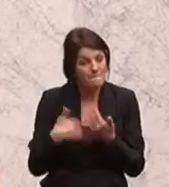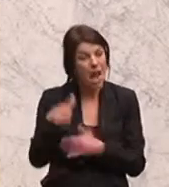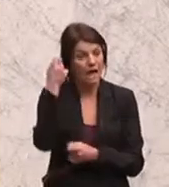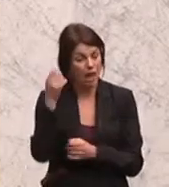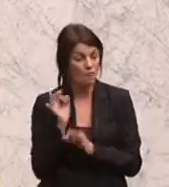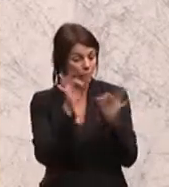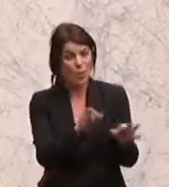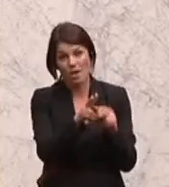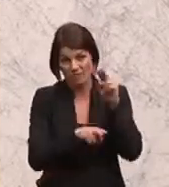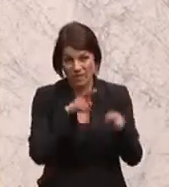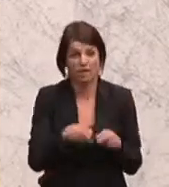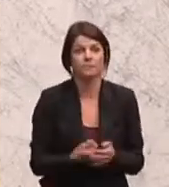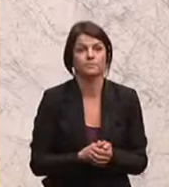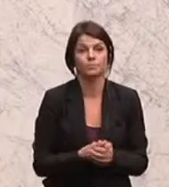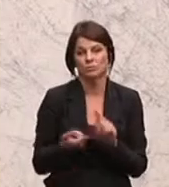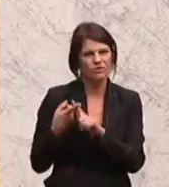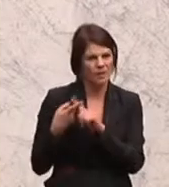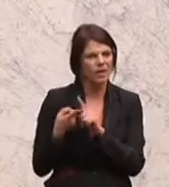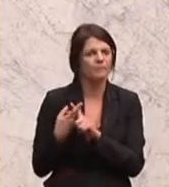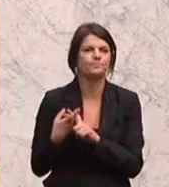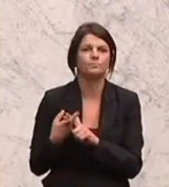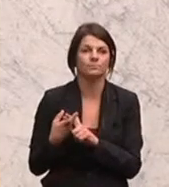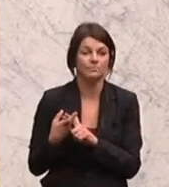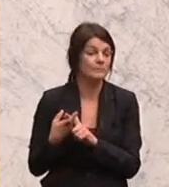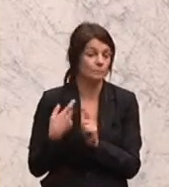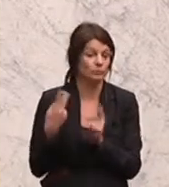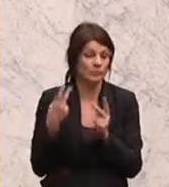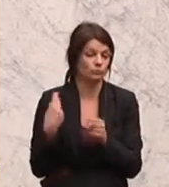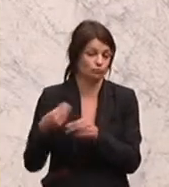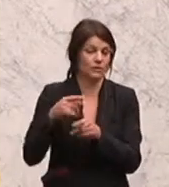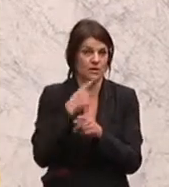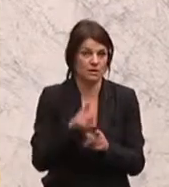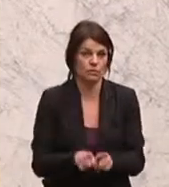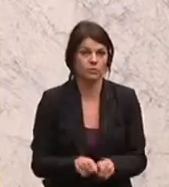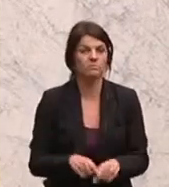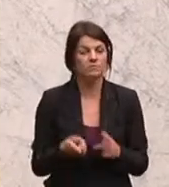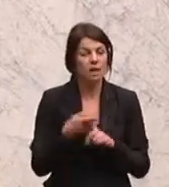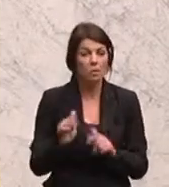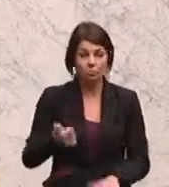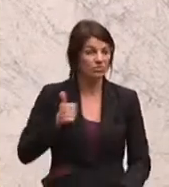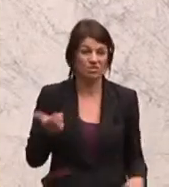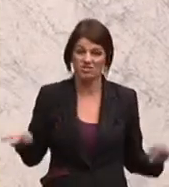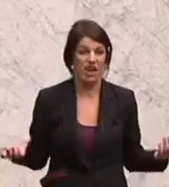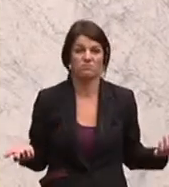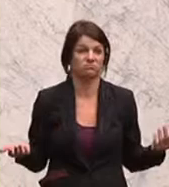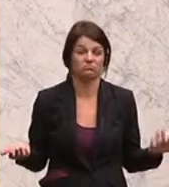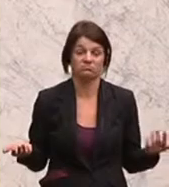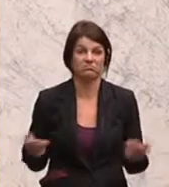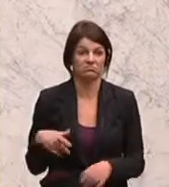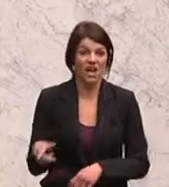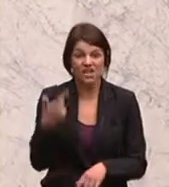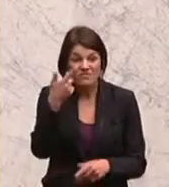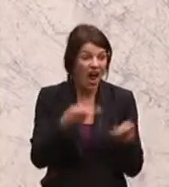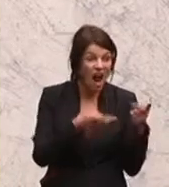Pflege. Und das Zweite, und das möchte ich nicht unerwähnt lassen, wir haben mittlerweile ein Bundesheer, das nicht mehr, glaube ich, imstande ist, zwei